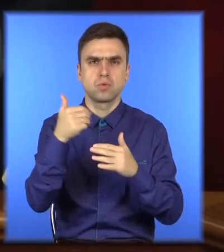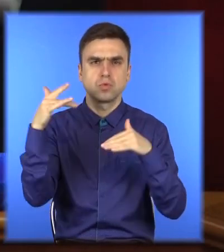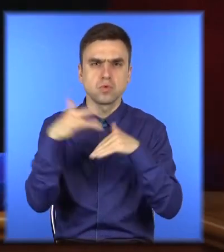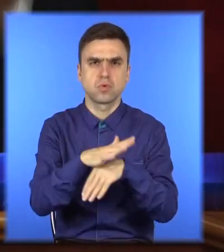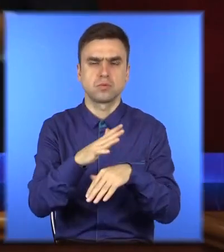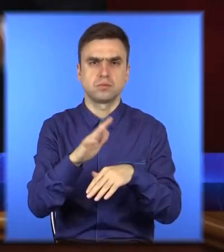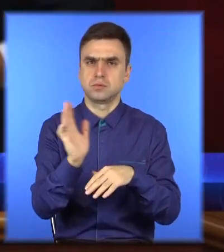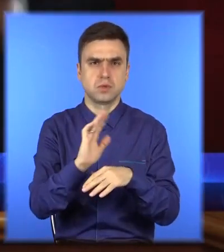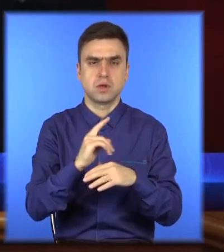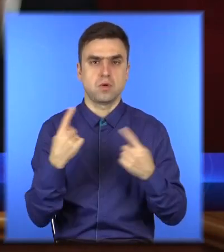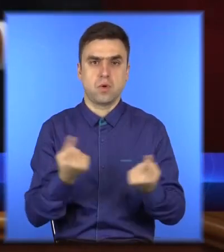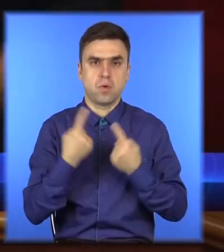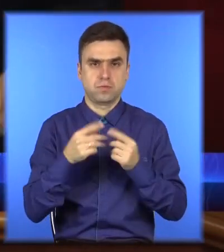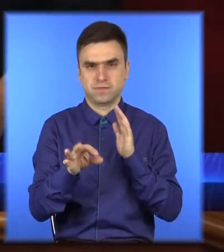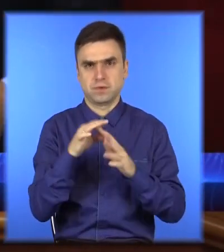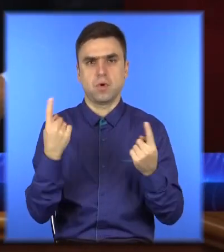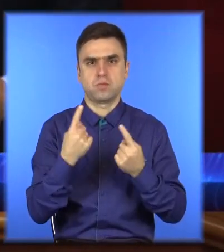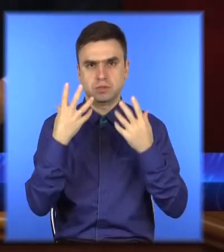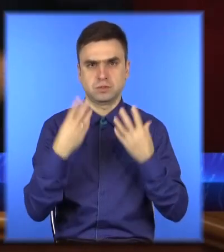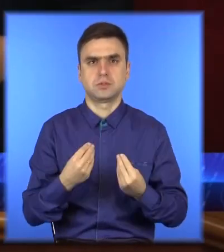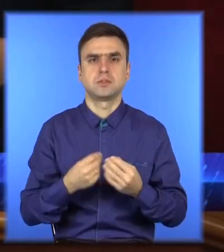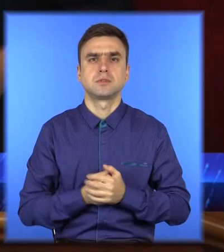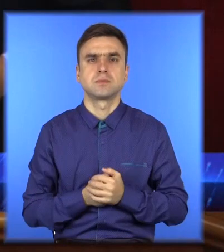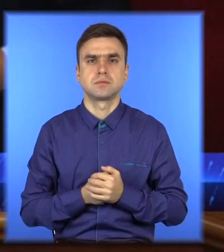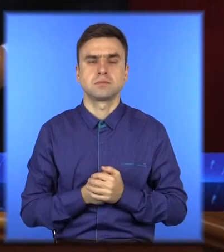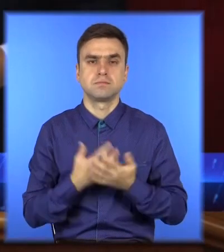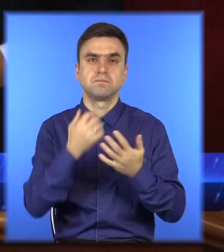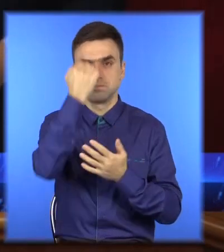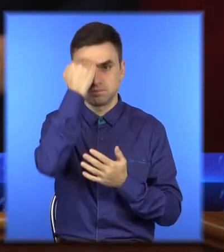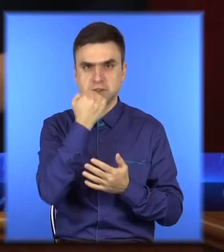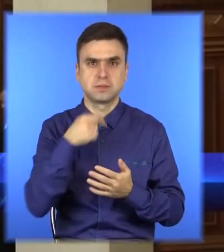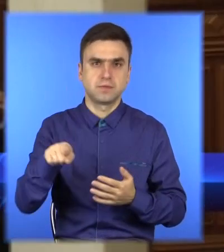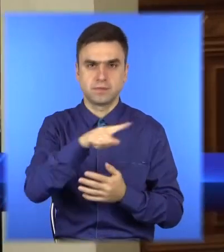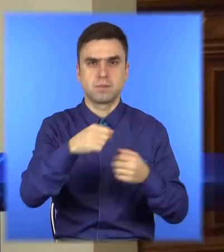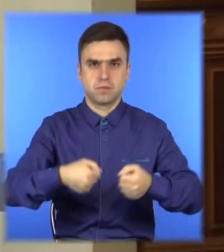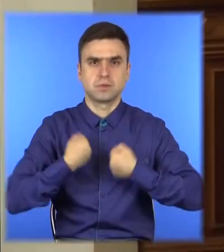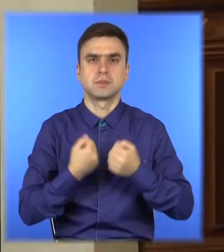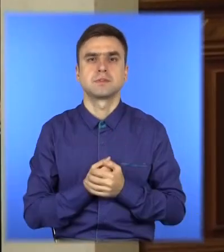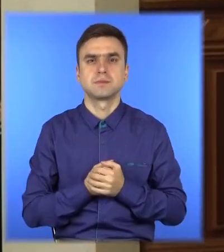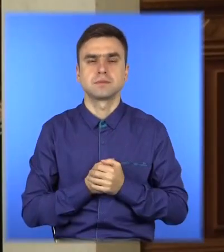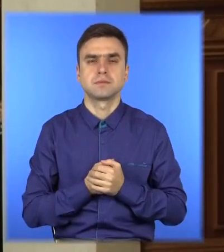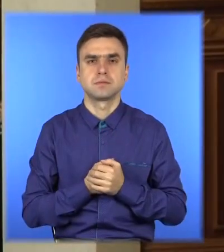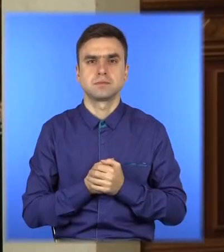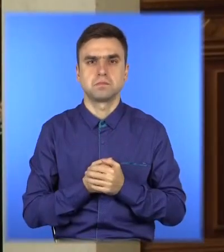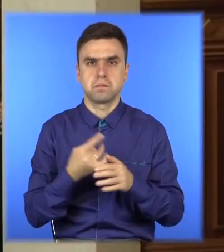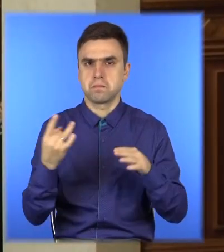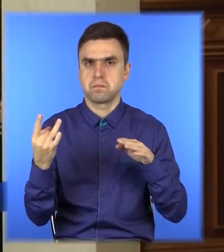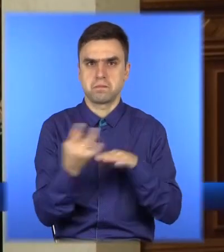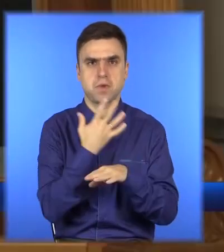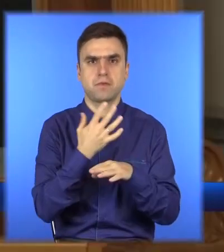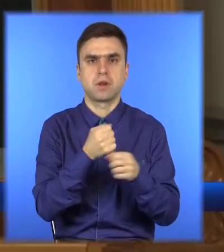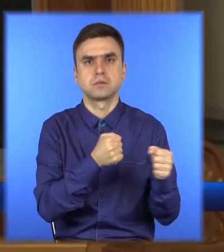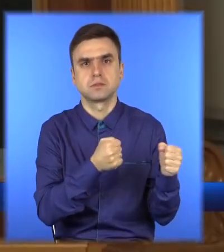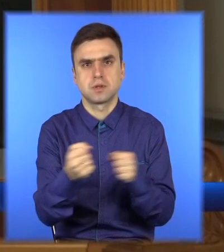практично в напружений, але звичайний робочий день. Дуже дякую вам за підтримку. Вперше вчасно, виважено, але